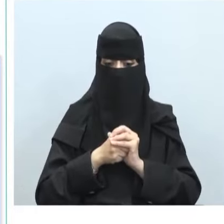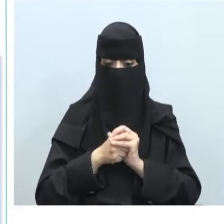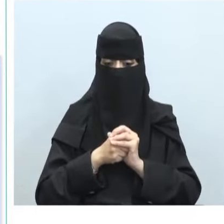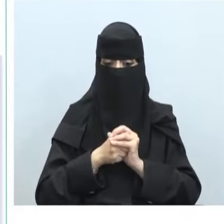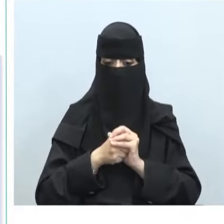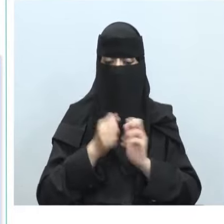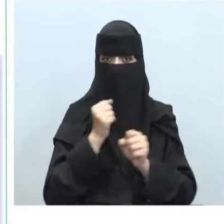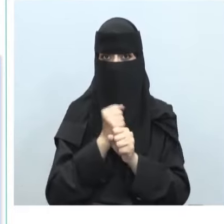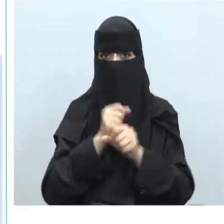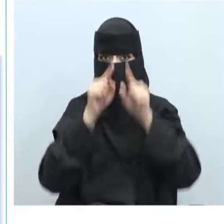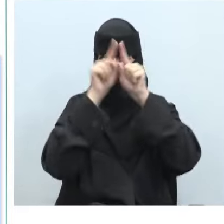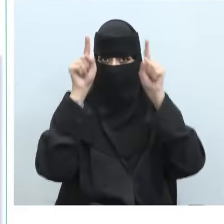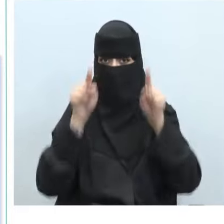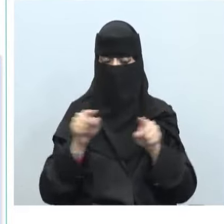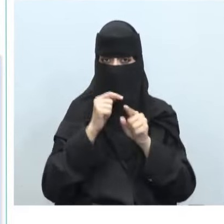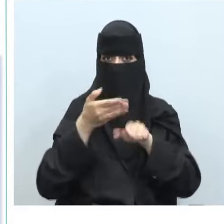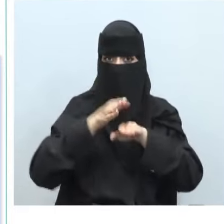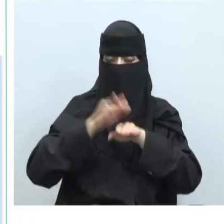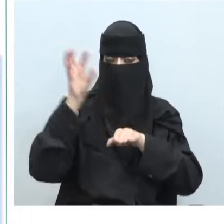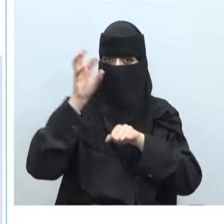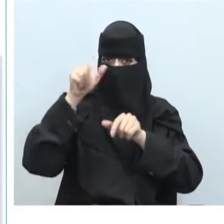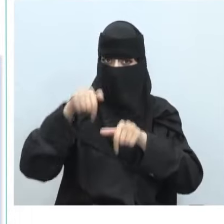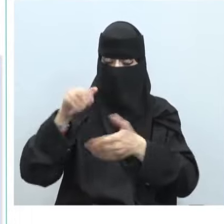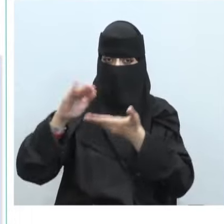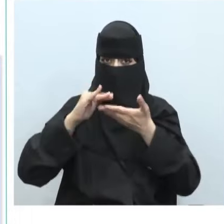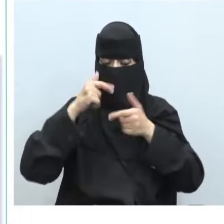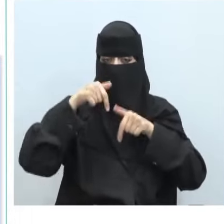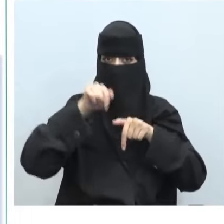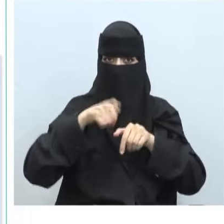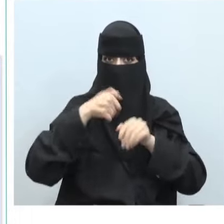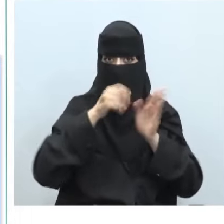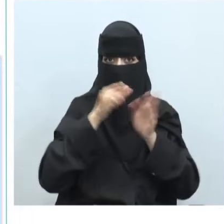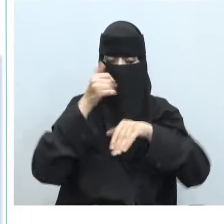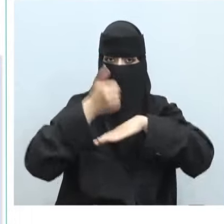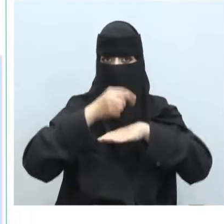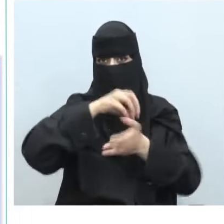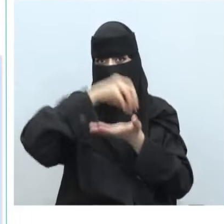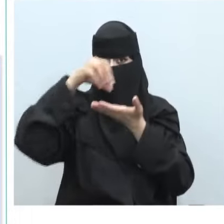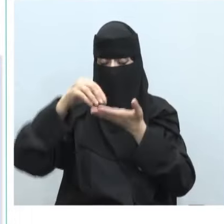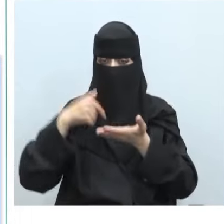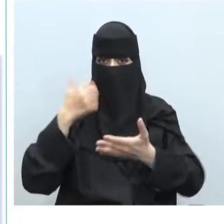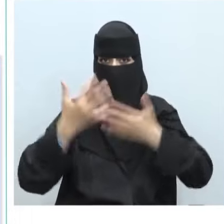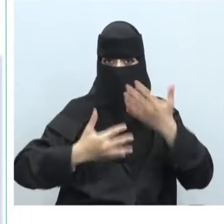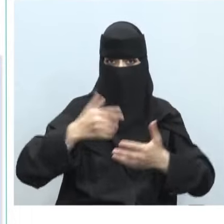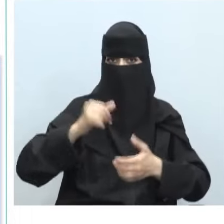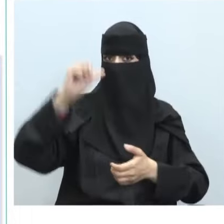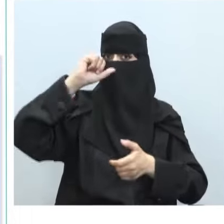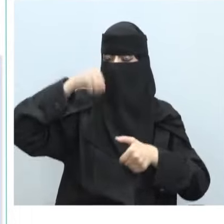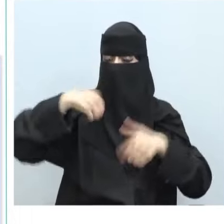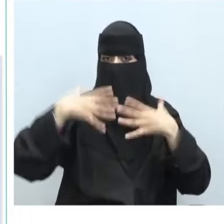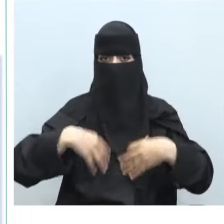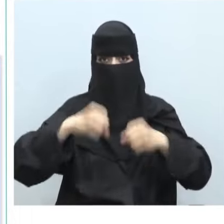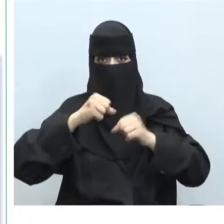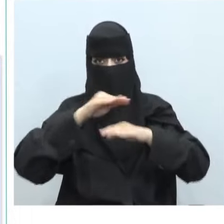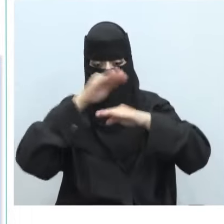تنطبق هذه اللوائح على الشركات التي تقدم الخدمات الأساسية مثل النقل والطاقة والمياه والصحة